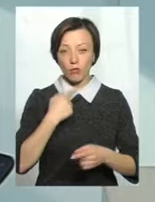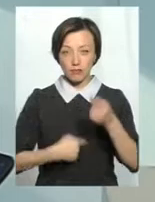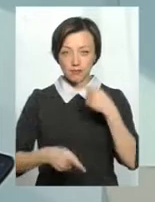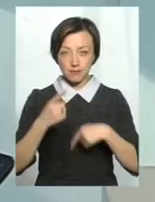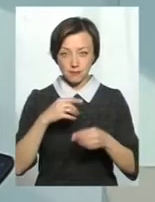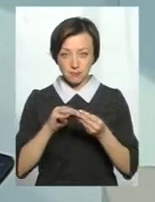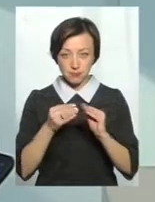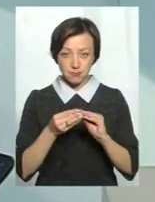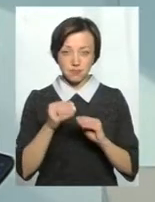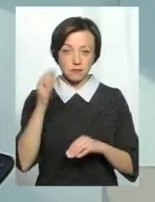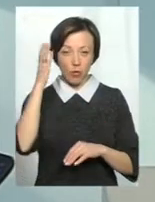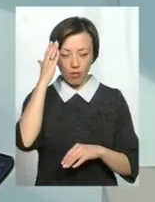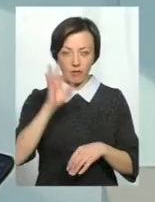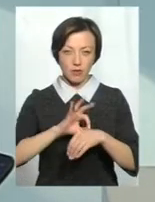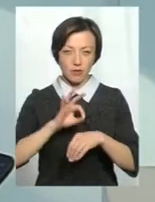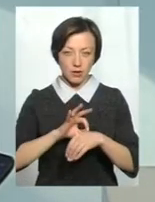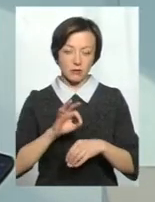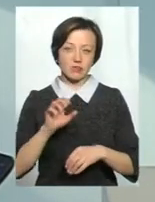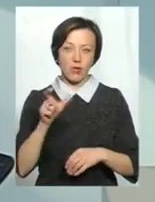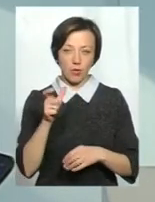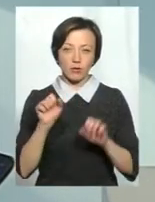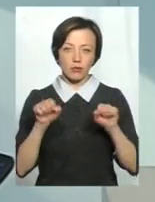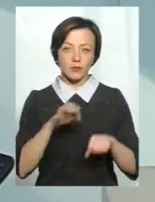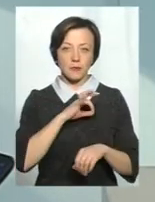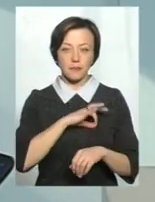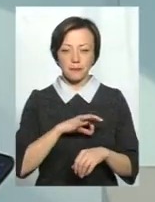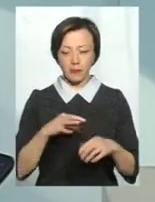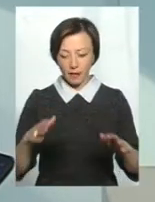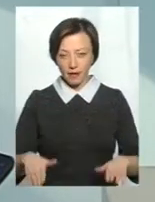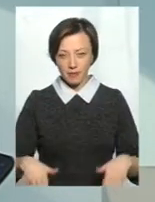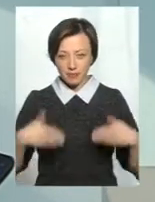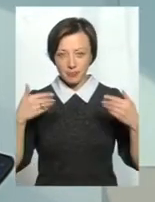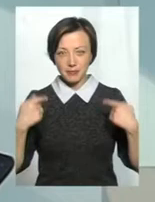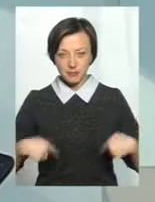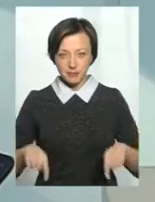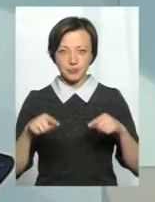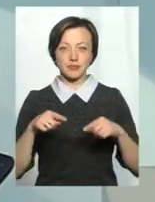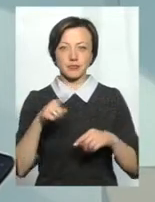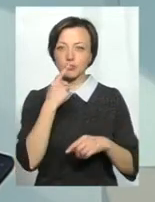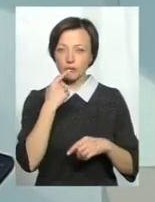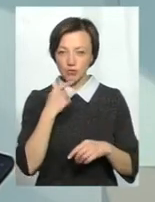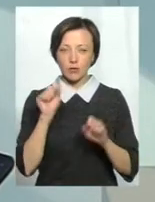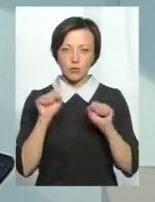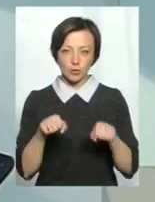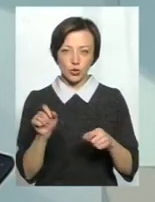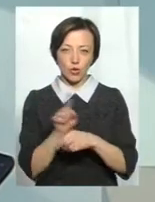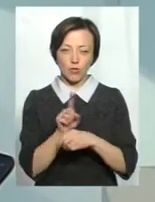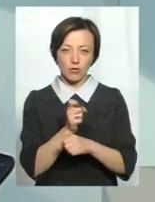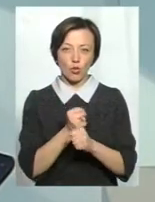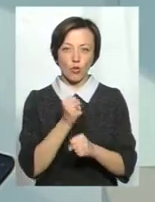передбачається вихід як на артерії, так і на вени, нормалізуючи функцію суддин.